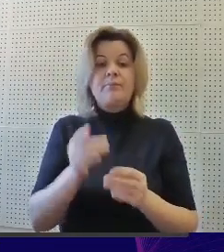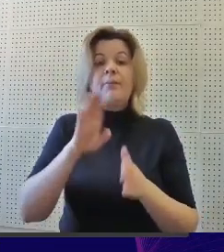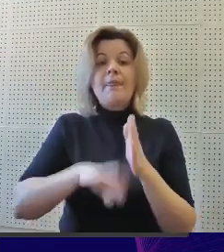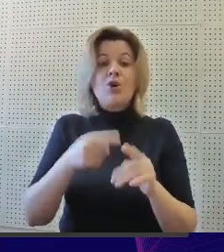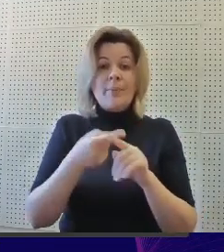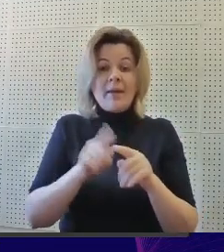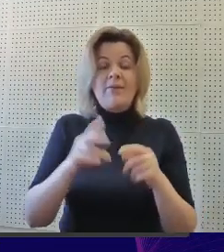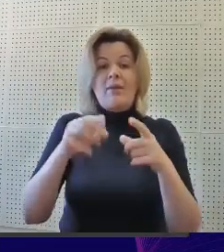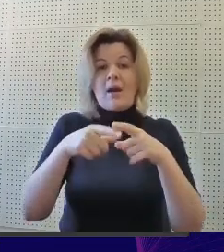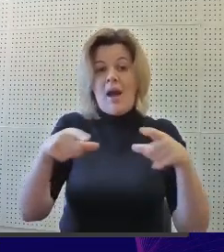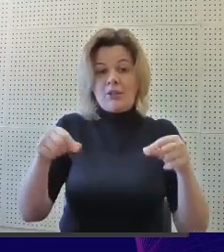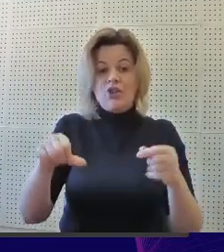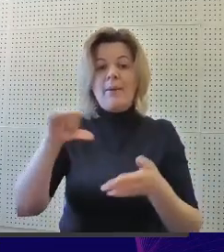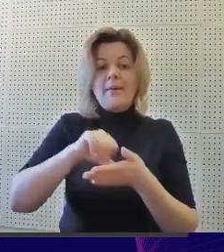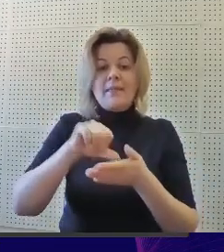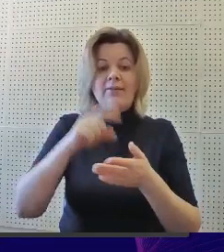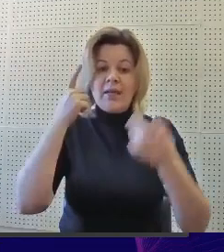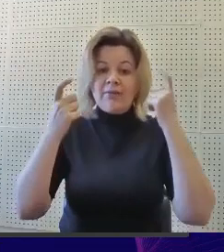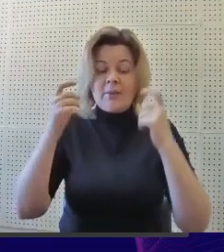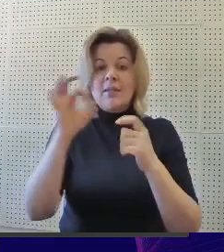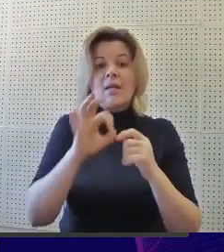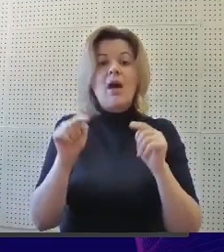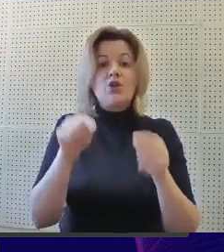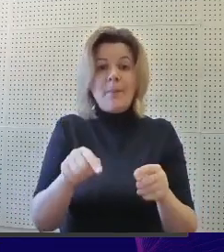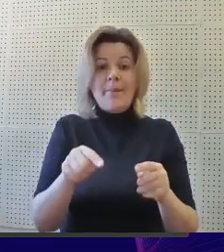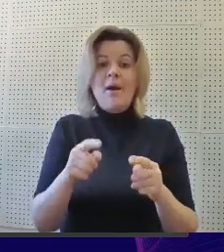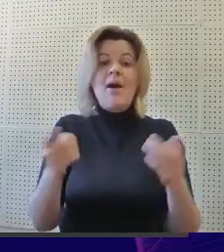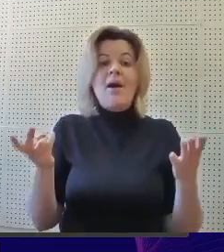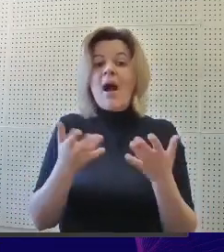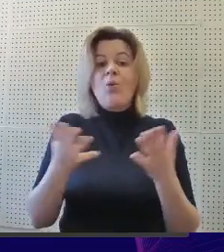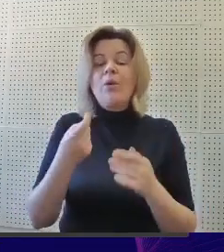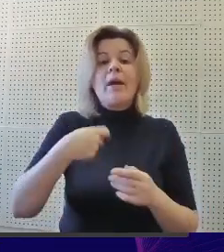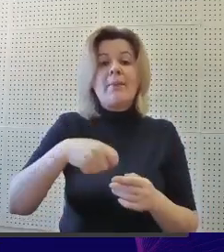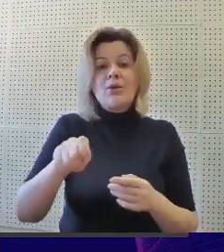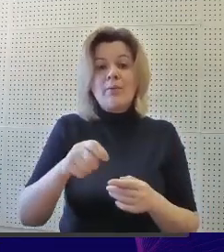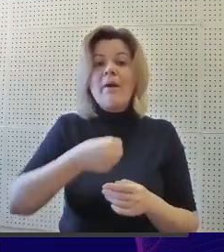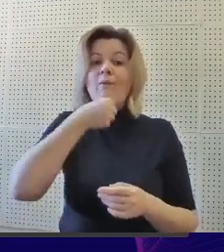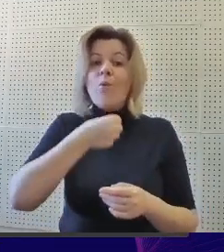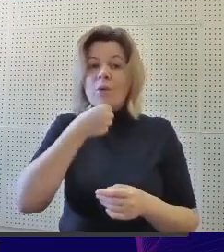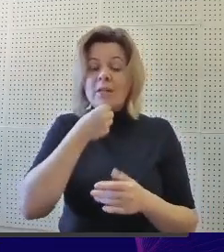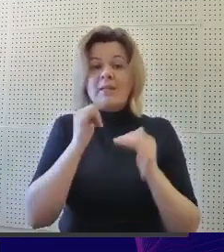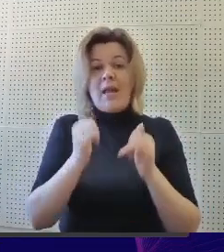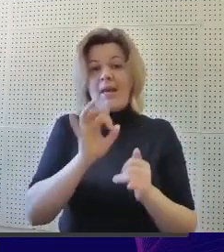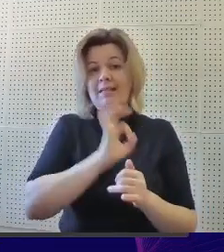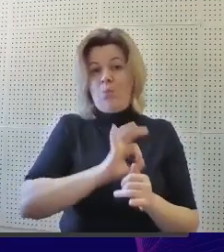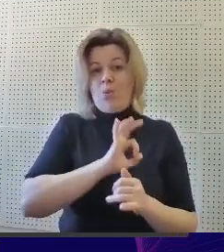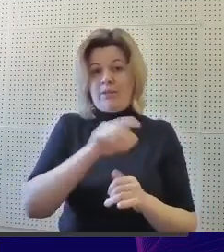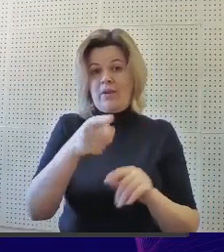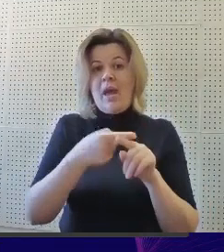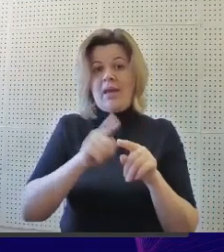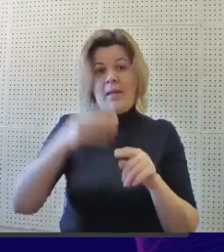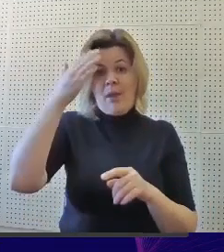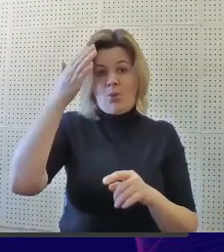Кроме того, на карточке представлена информация о том, какой рекомендуемый возраст для